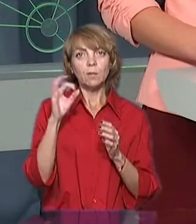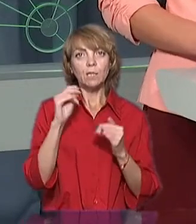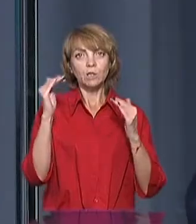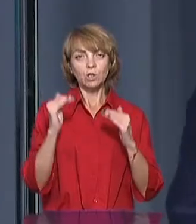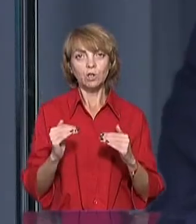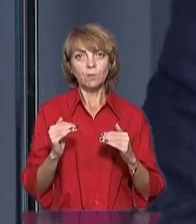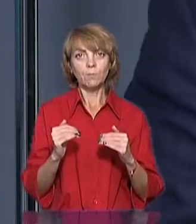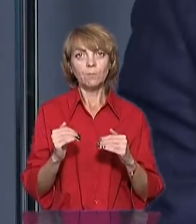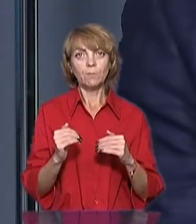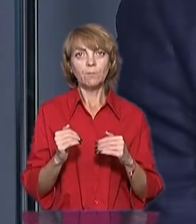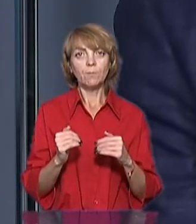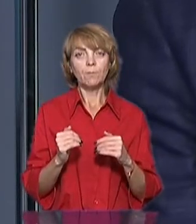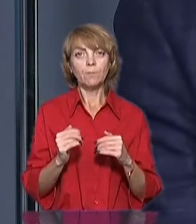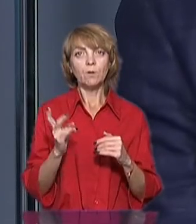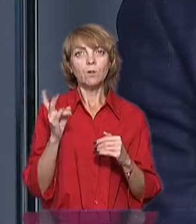нижче.